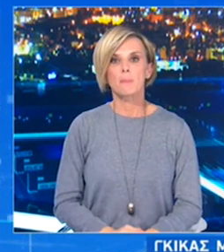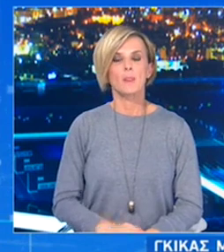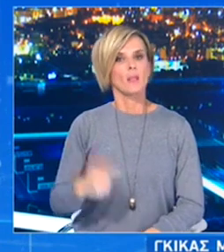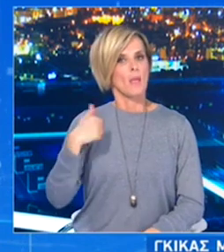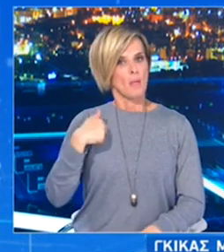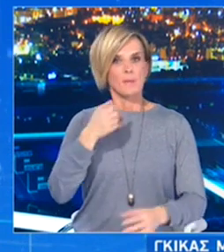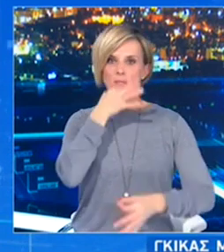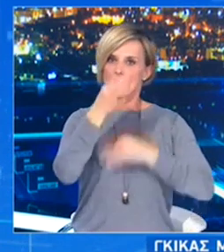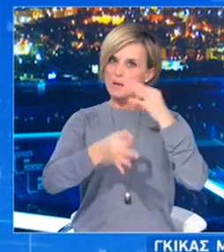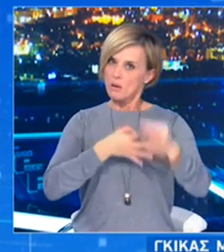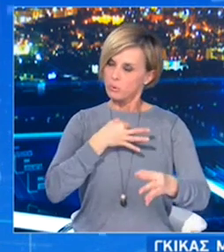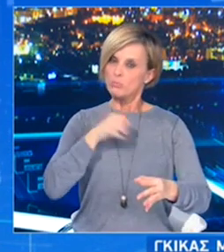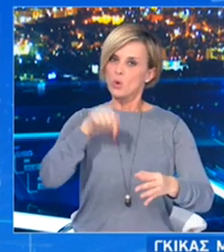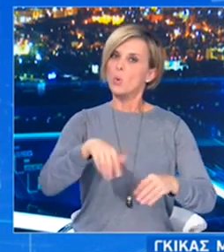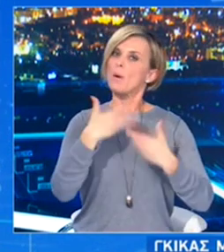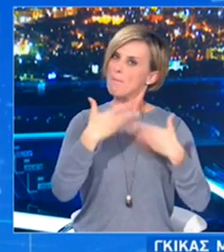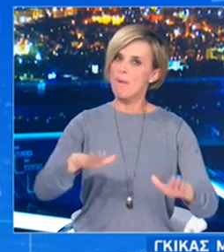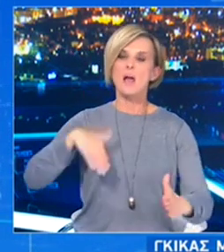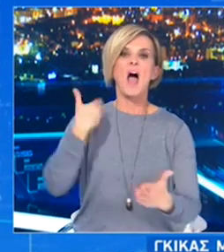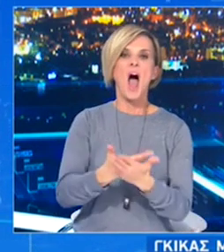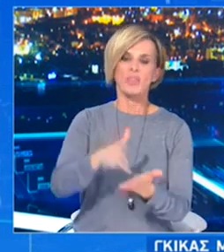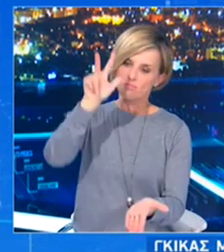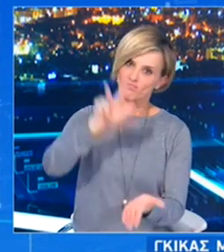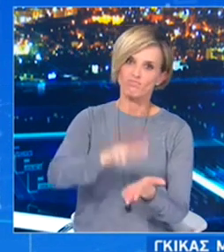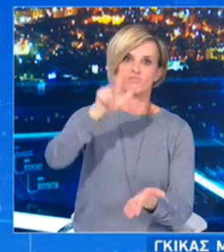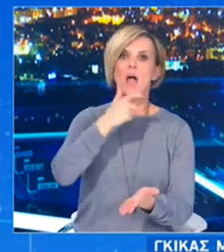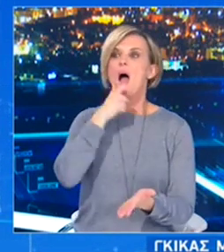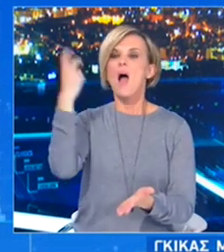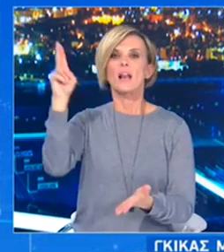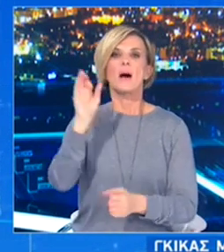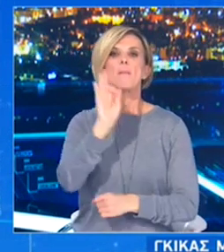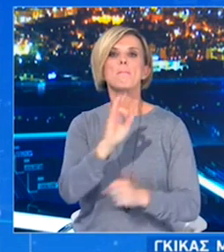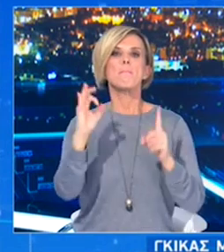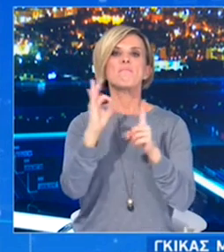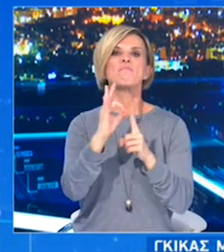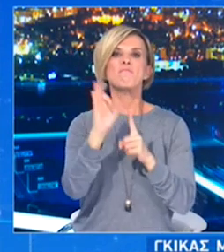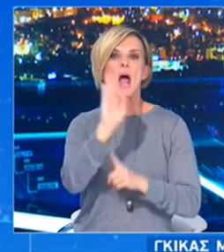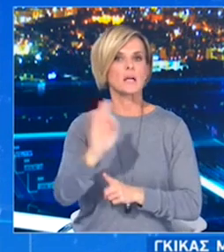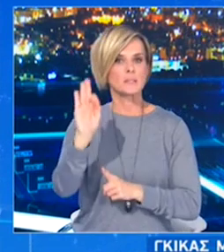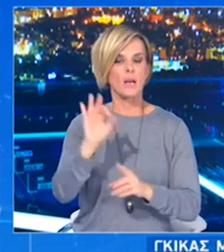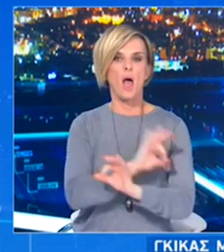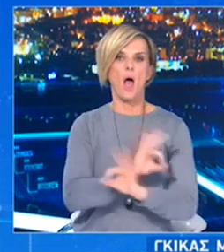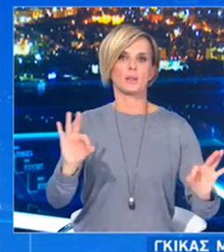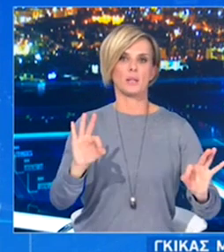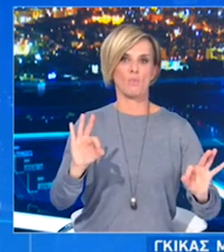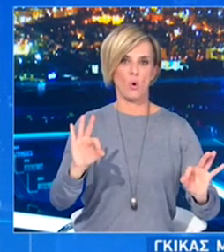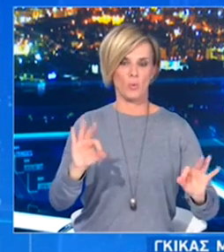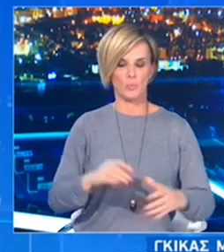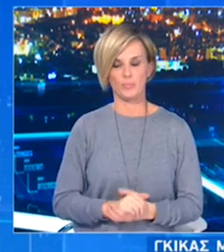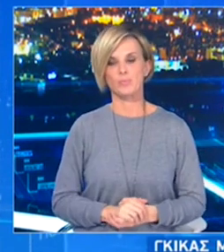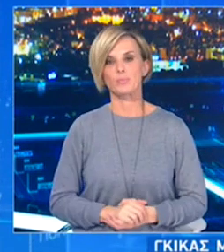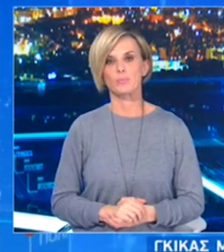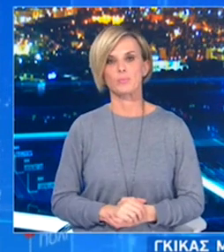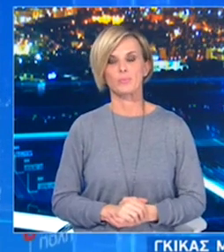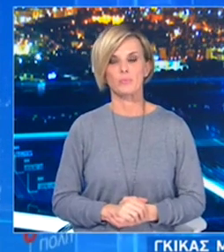του εμβολίου της Pfizer στο Ηνωμένο Βασίλειο και φαίνεται ότι σύντομα θα ξεκινήσει ο εμβολιασμός του υγειονομικού προσωπικού. Κλείνοντας, θα